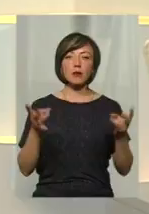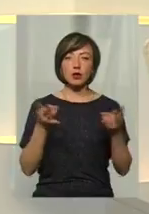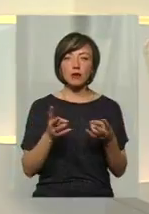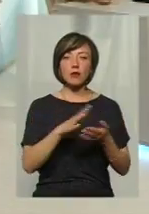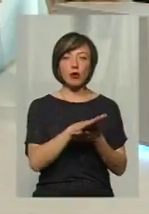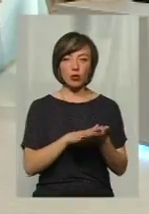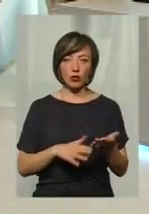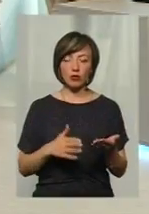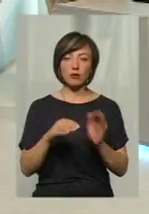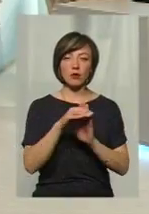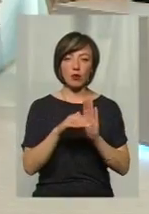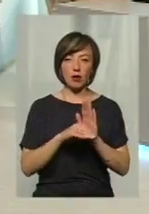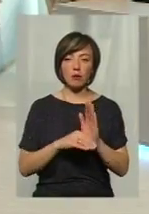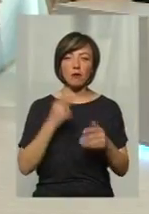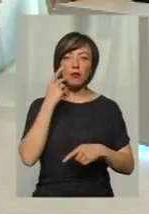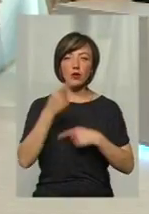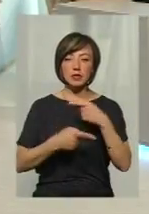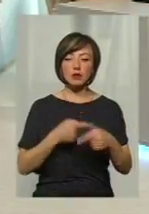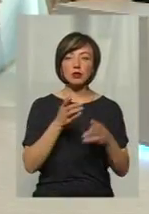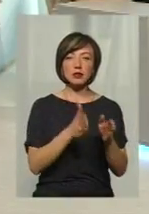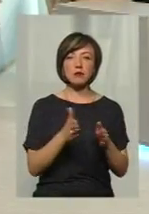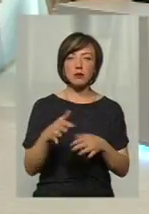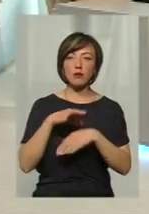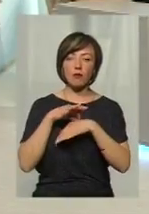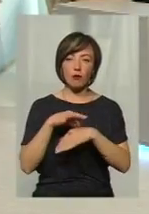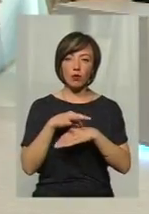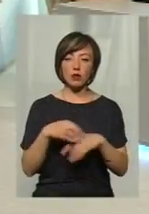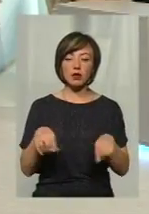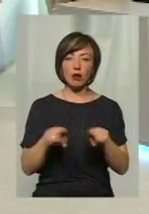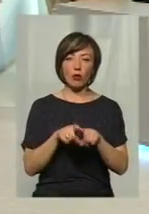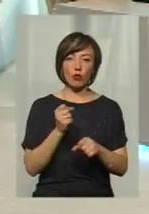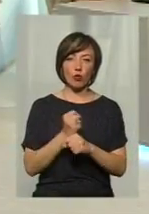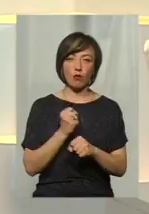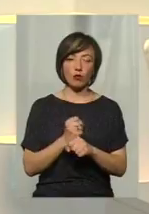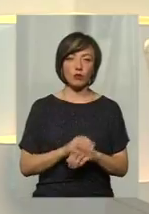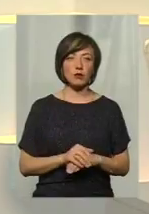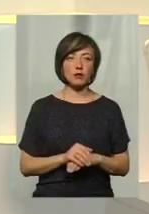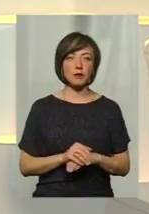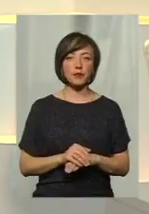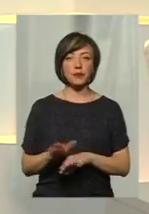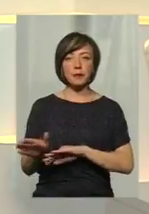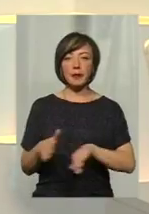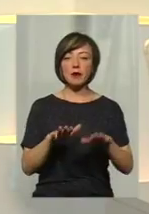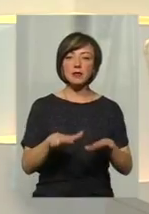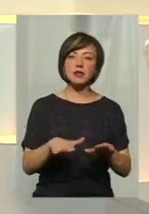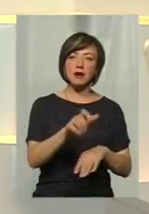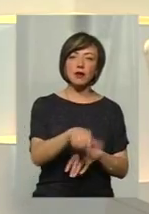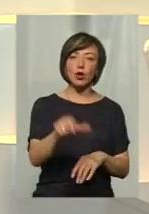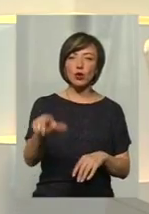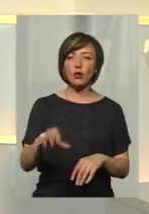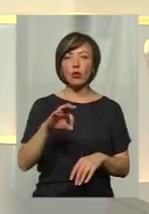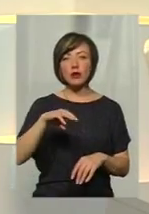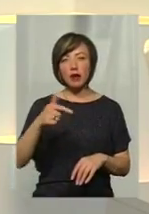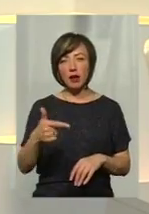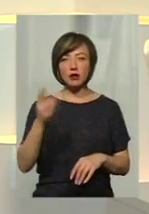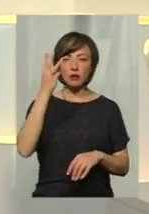продовжувати програму? Потрібно постійно і систематично проводити дану роботу. Місцеві мешканці ОТГ чи обласного центру